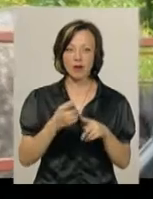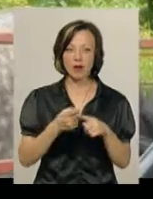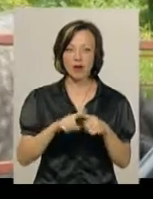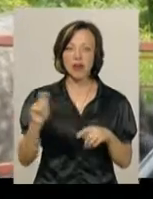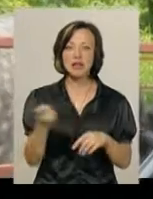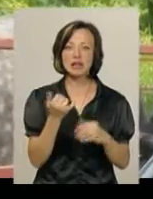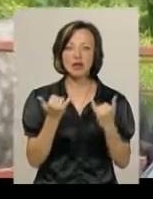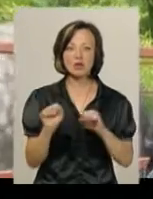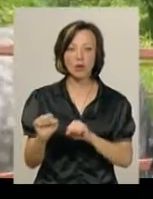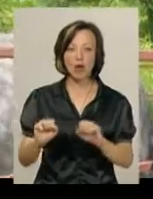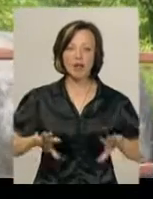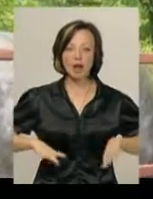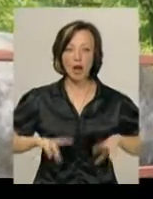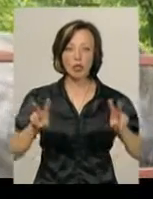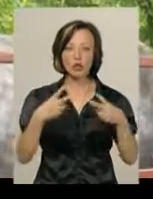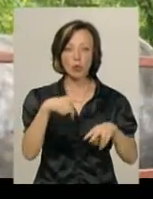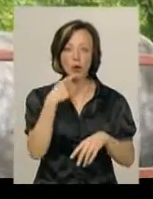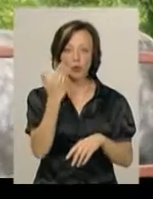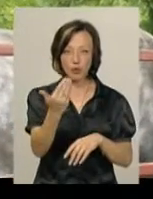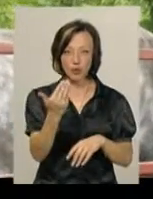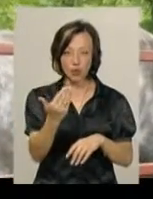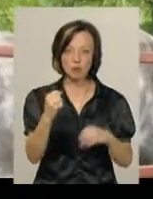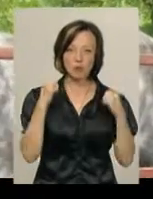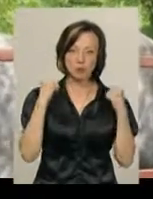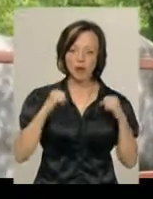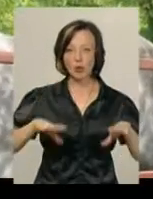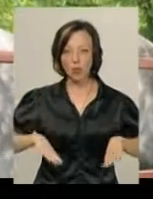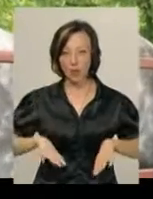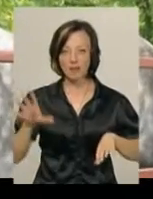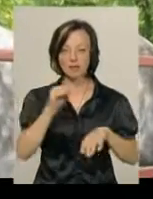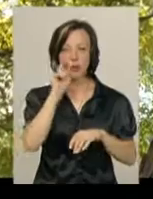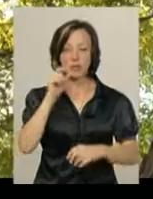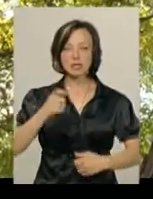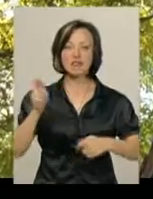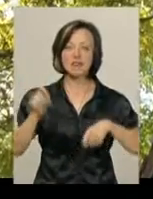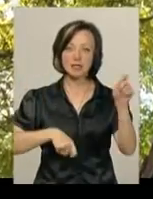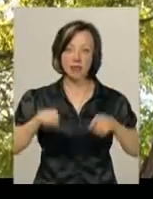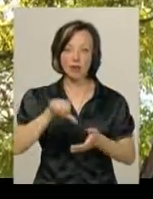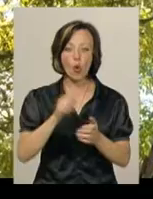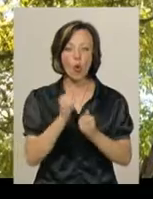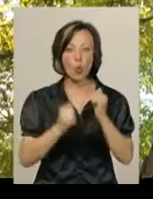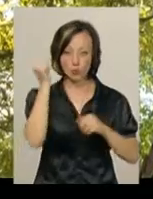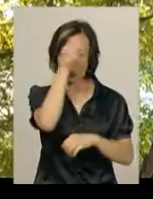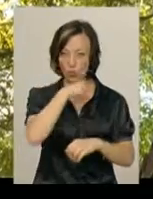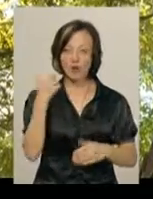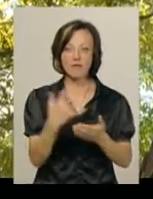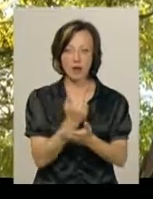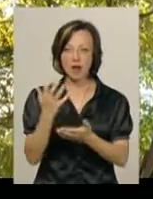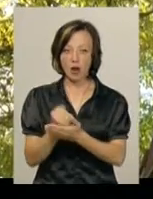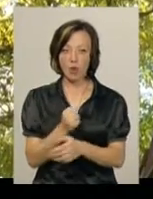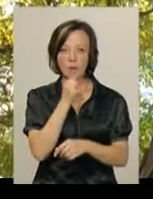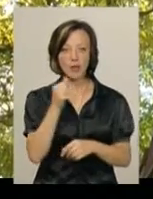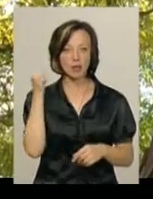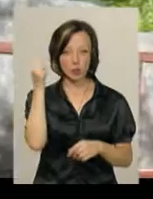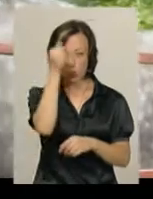Тренер клубу Олександр Гуров каже, його підопічні і спортсмени, і коні на всеукраїнських фестивалях виступають кожного року і виграють, як от